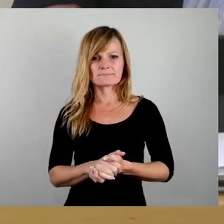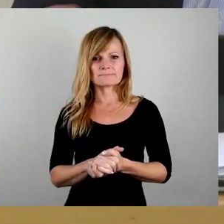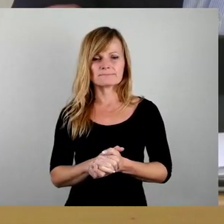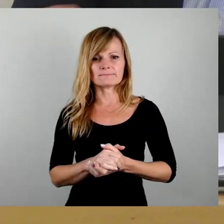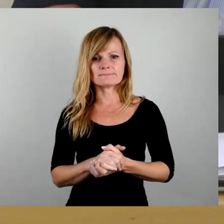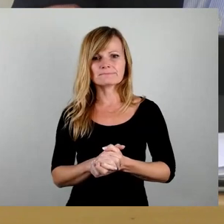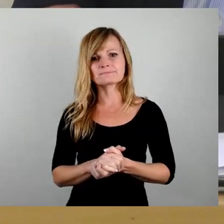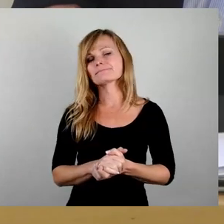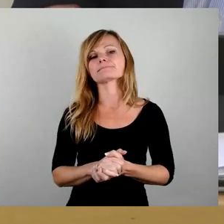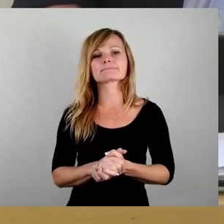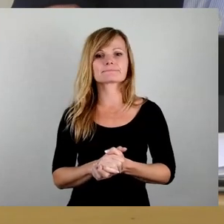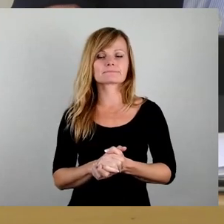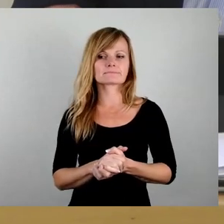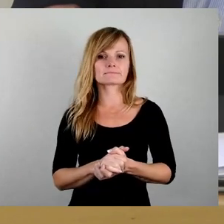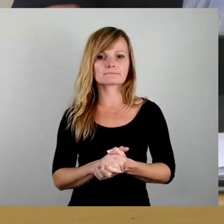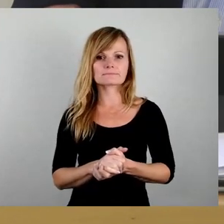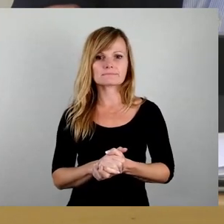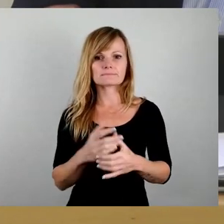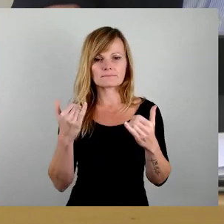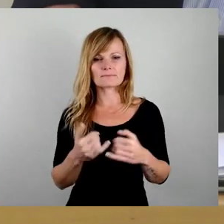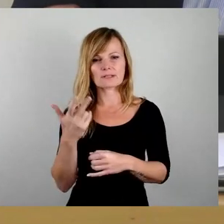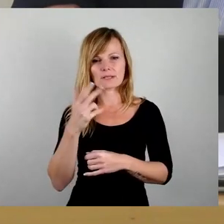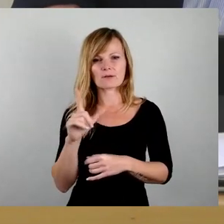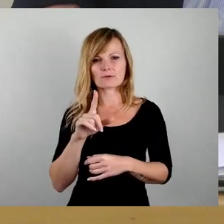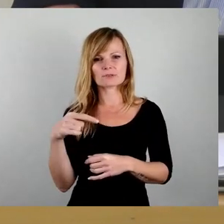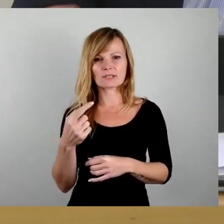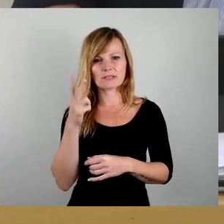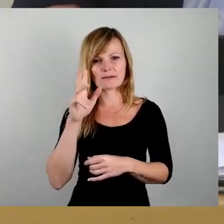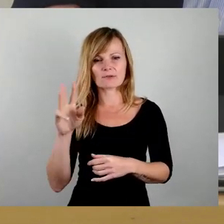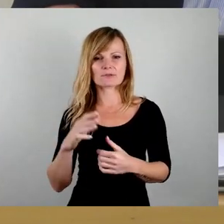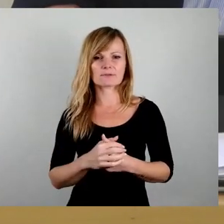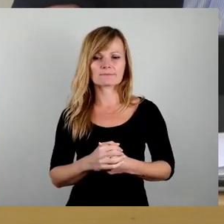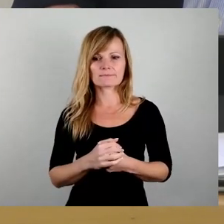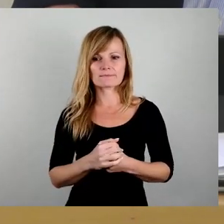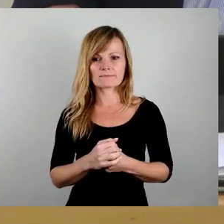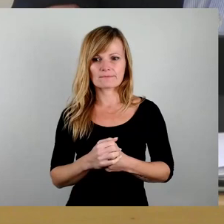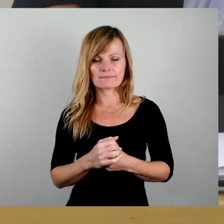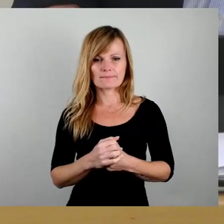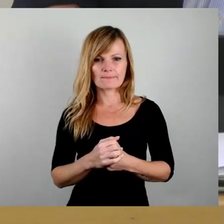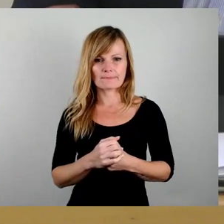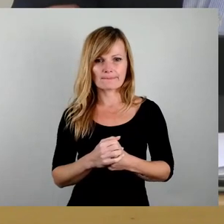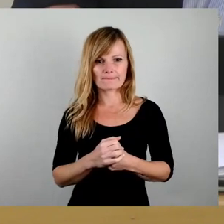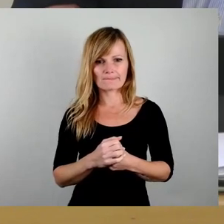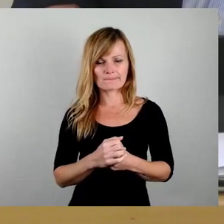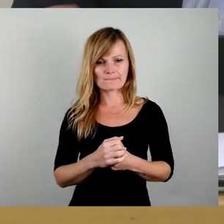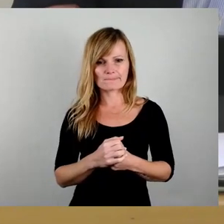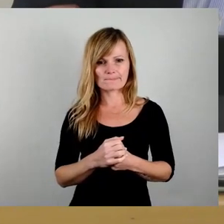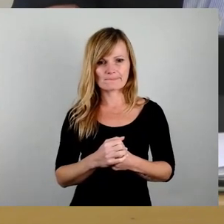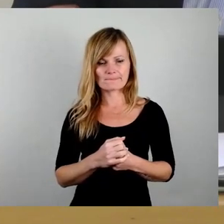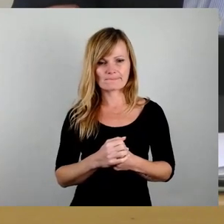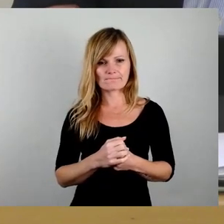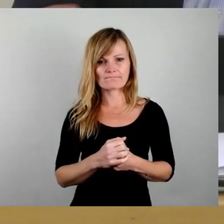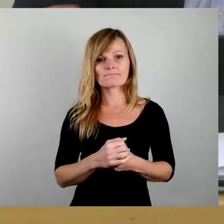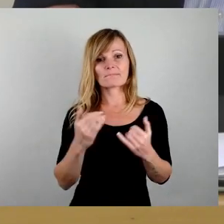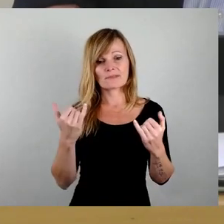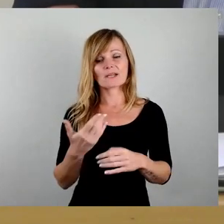So, jetzt Herr Lommler und dann Herr Wirtz. Ja, ich mache das hier auf dem Platz, es ist spät abends.